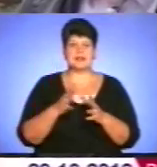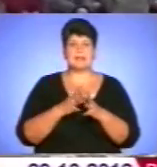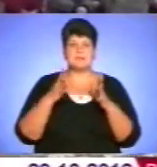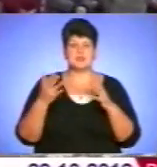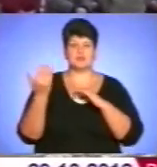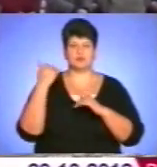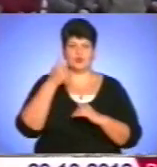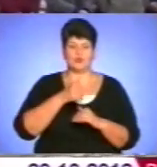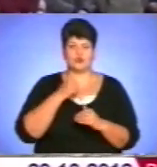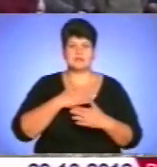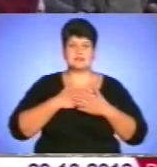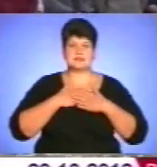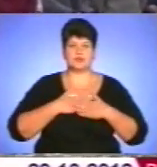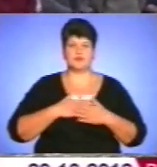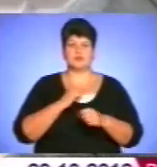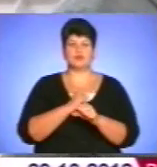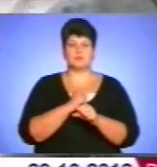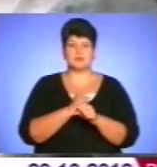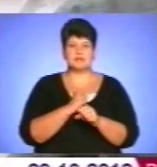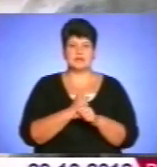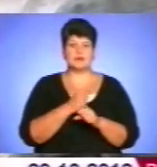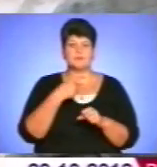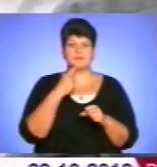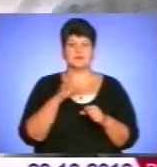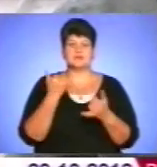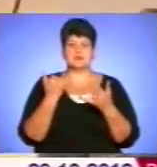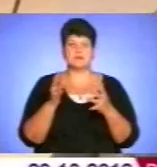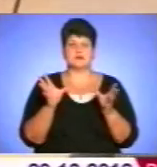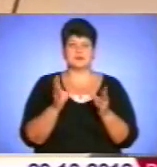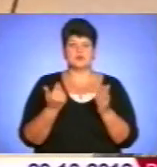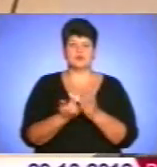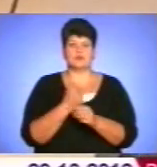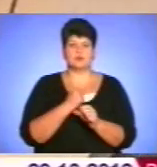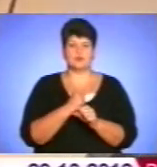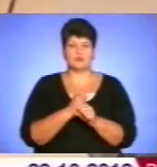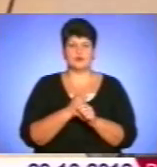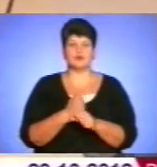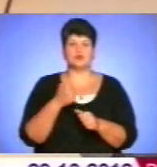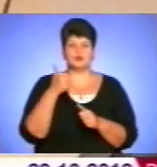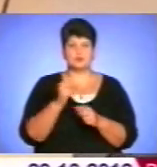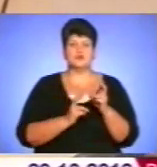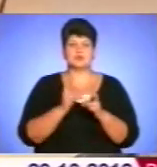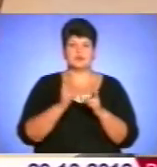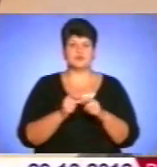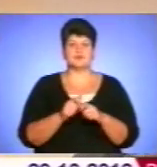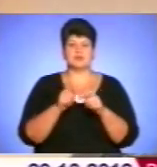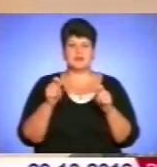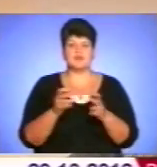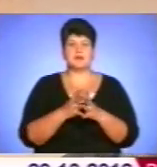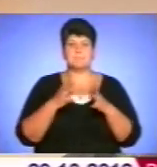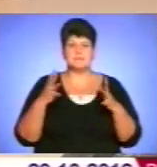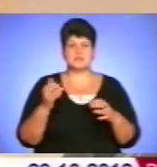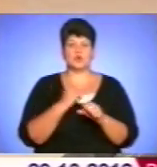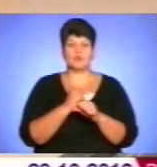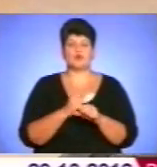року. Задоволені і робітники, адже тепер вони знову при роботі. Добре, що завод відкриває, був більше місць робочих.